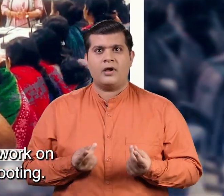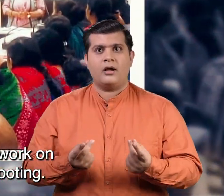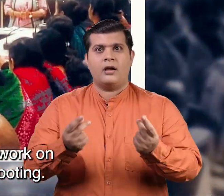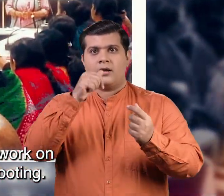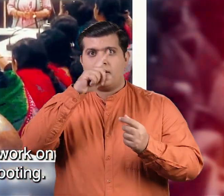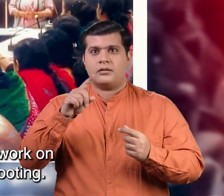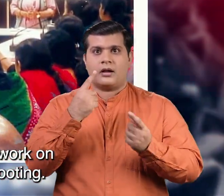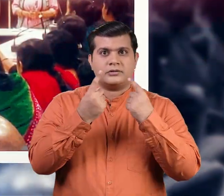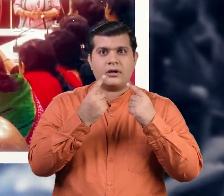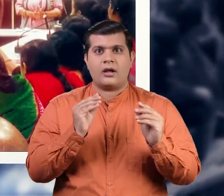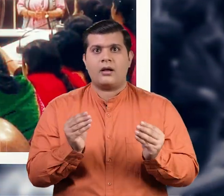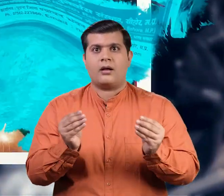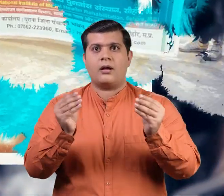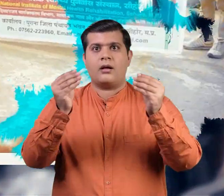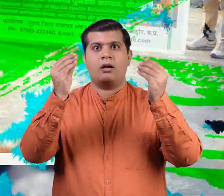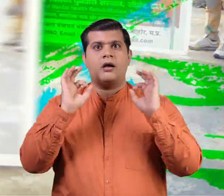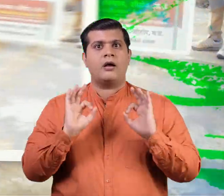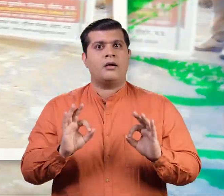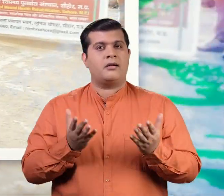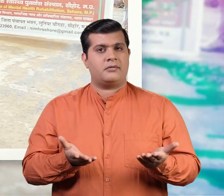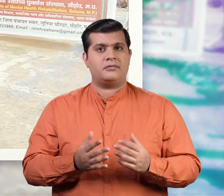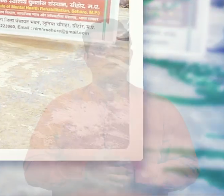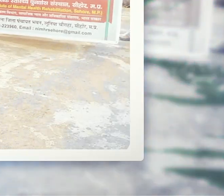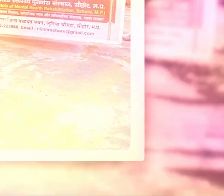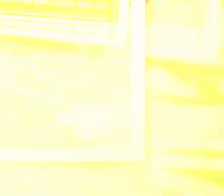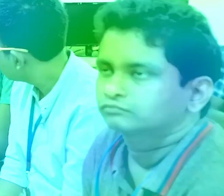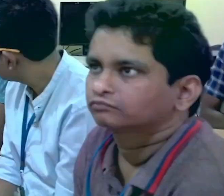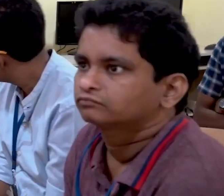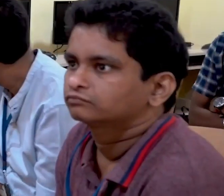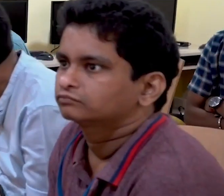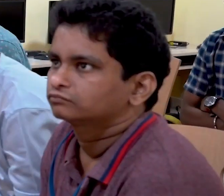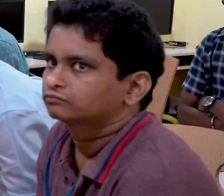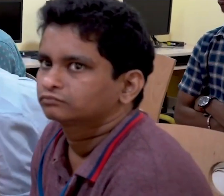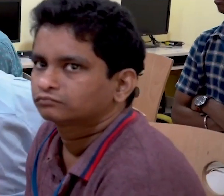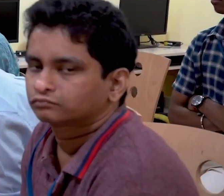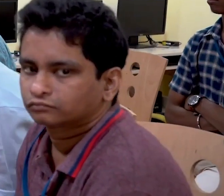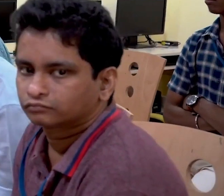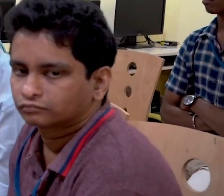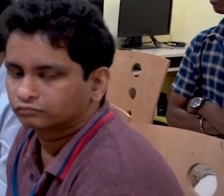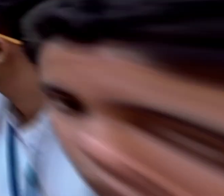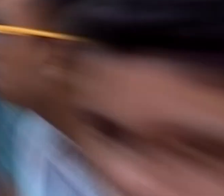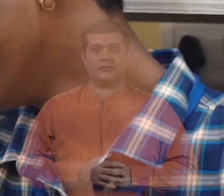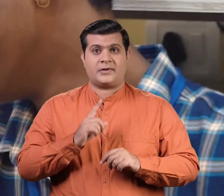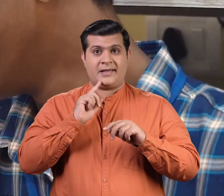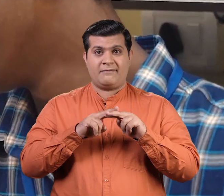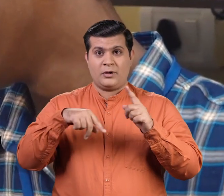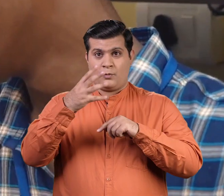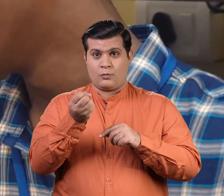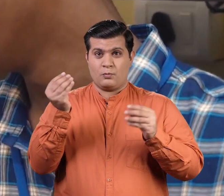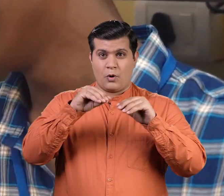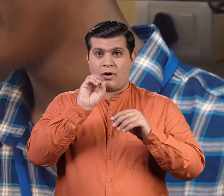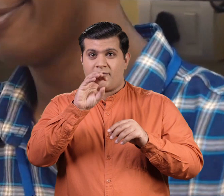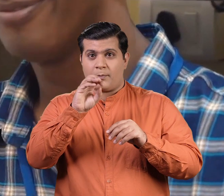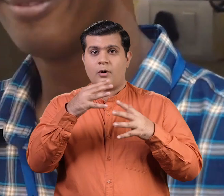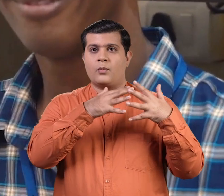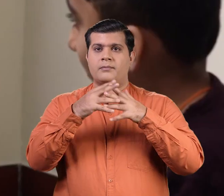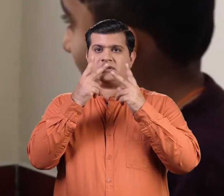में देश में पहली बार मानसिक स्वास्त स्वस्त कुलरवास पर युदस्तर पर काम हो रहा है अधिक जानकारी